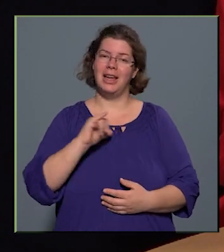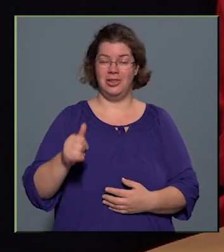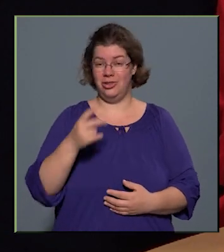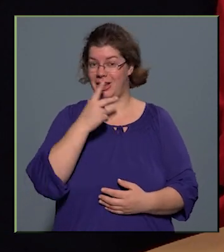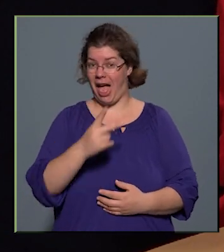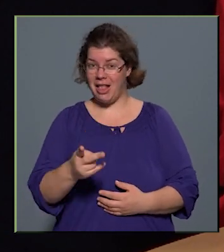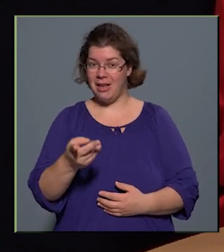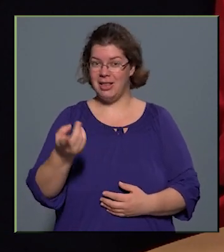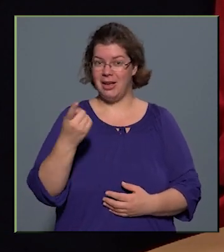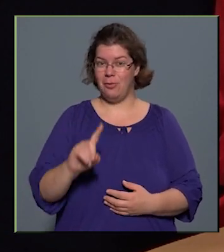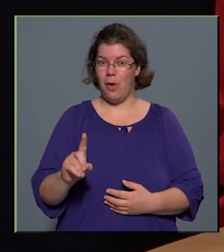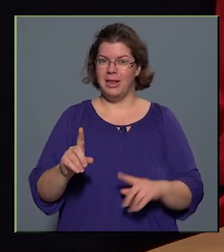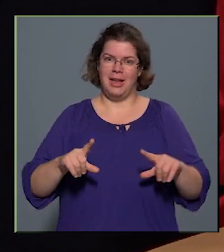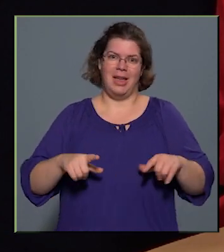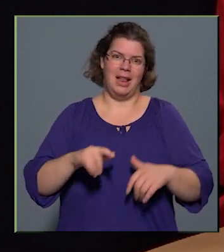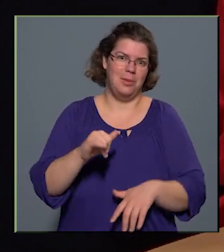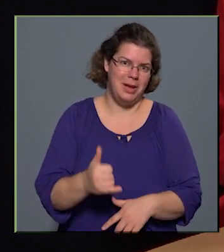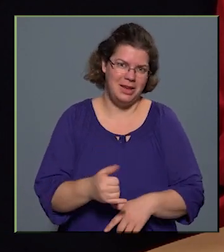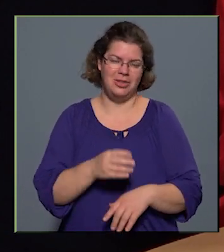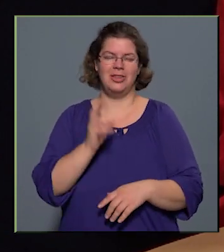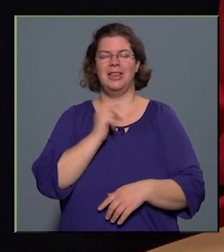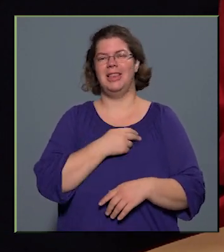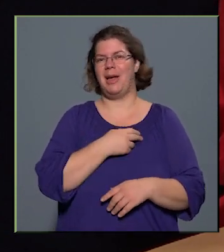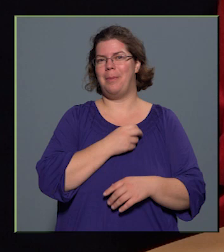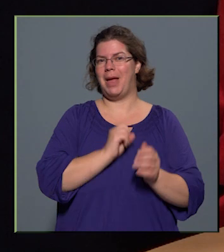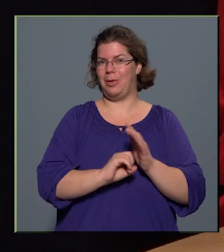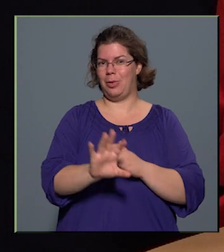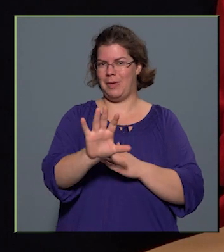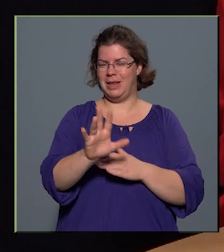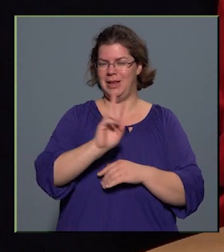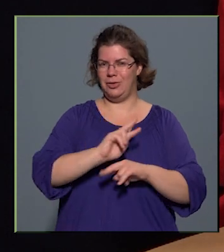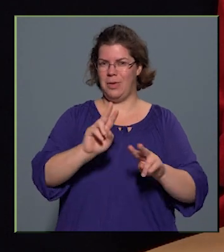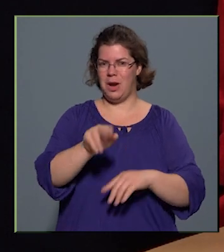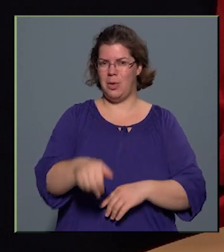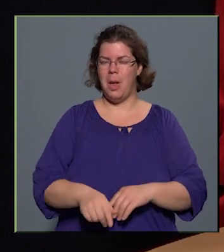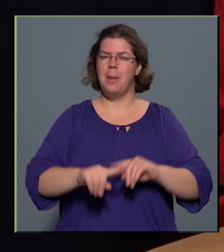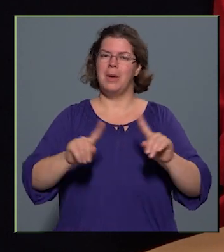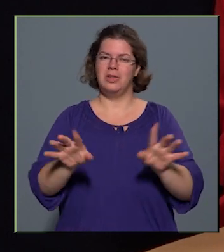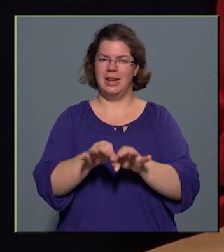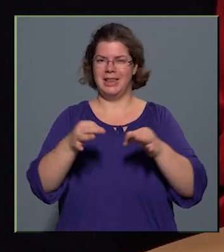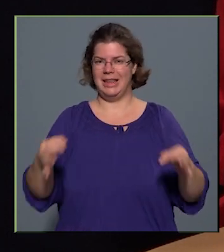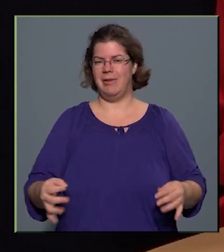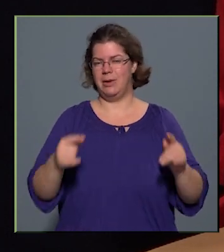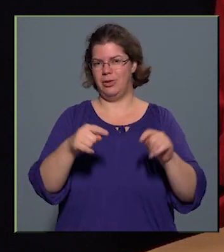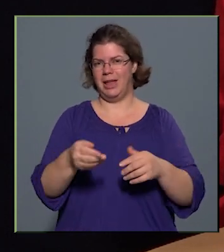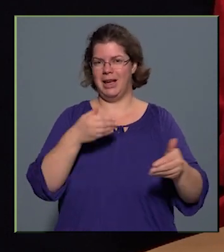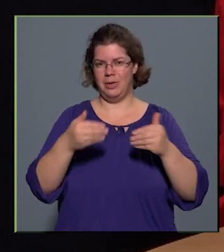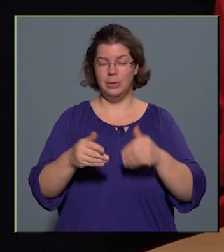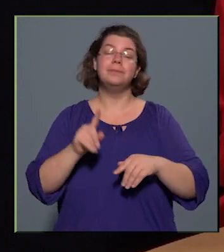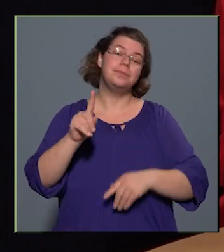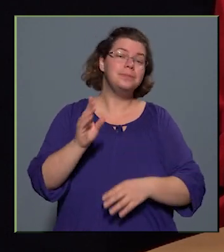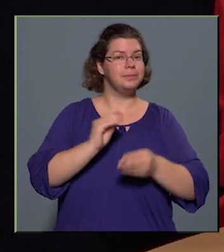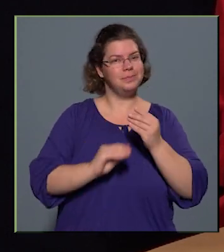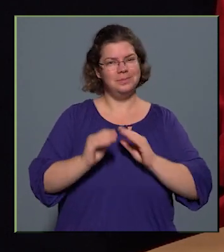láthatták volna egyébként élőben is, hiszen egyrészt közvetítés is van róla, másrészt pedig nyilvánosak ezek az ülések, de